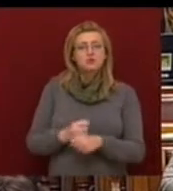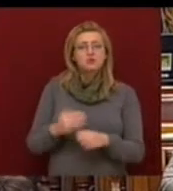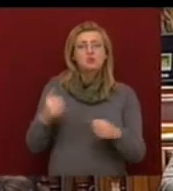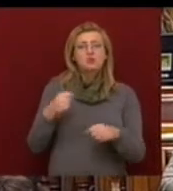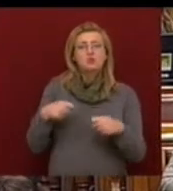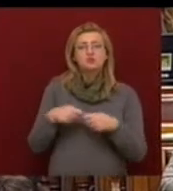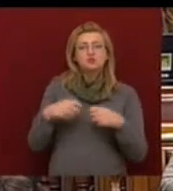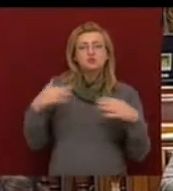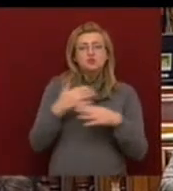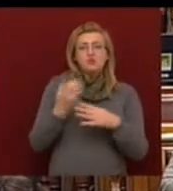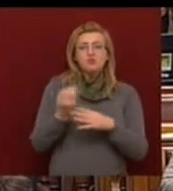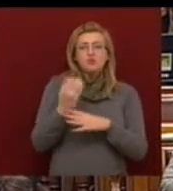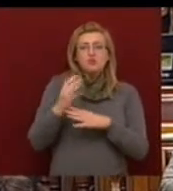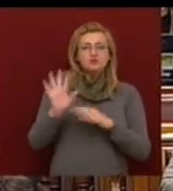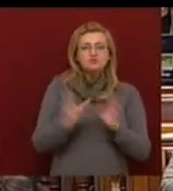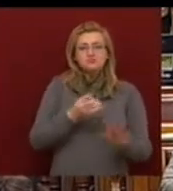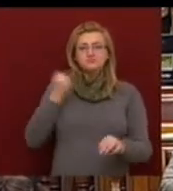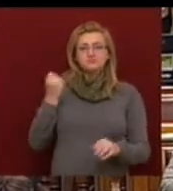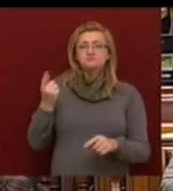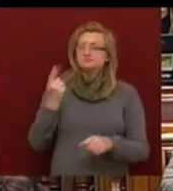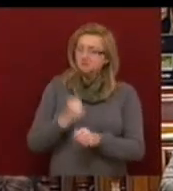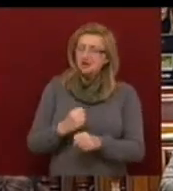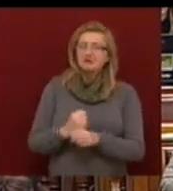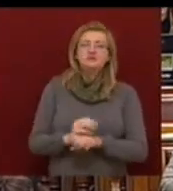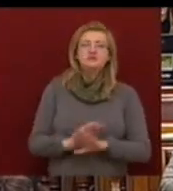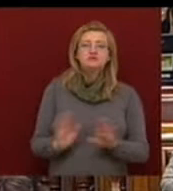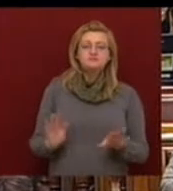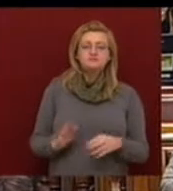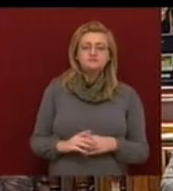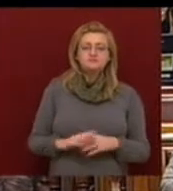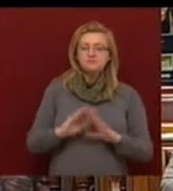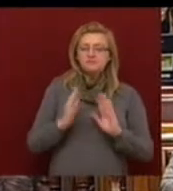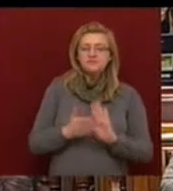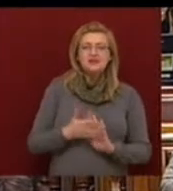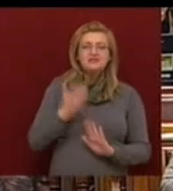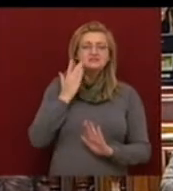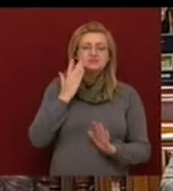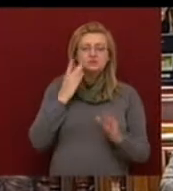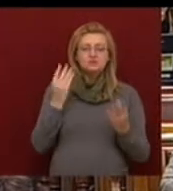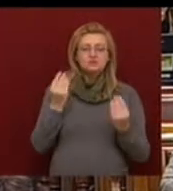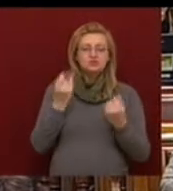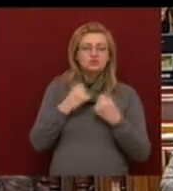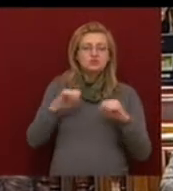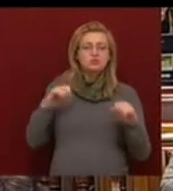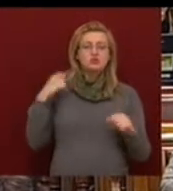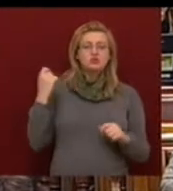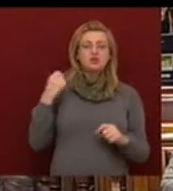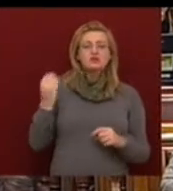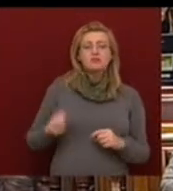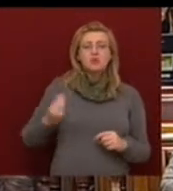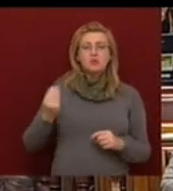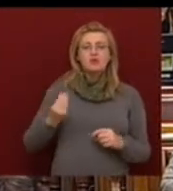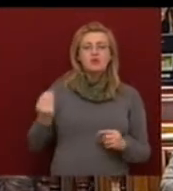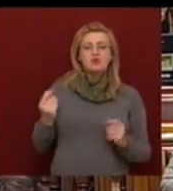forrásainak megcsapolását kívánták, önök ezt is teljesítették. Mindez cinikus módon, szabadságharcos demagógiával